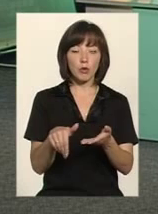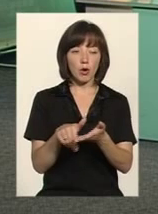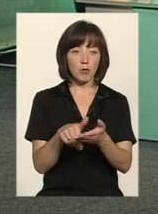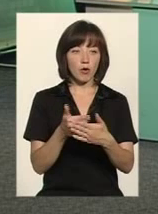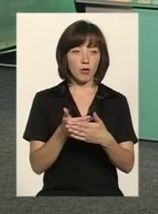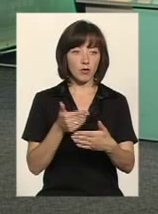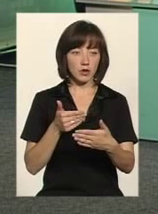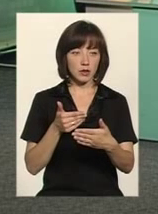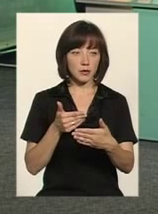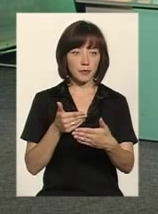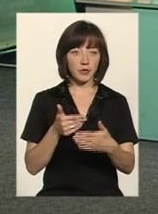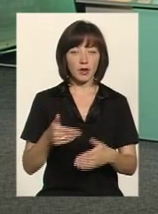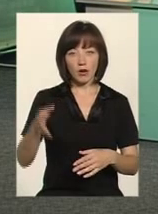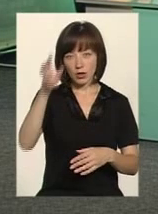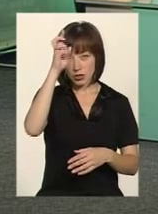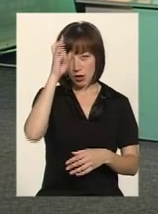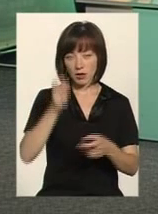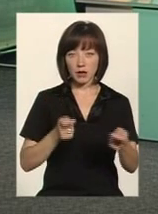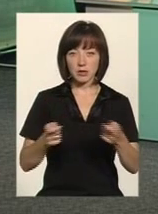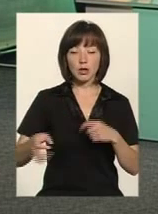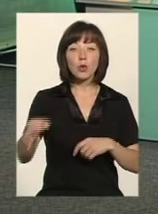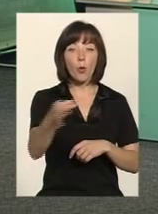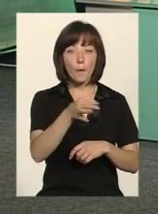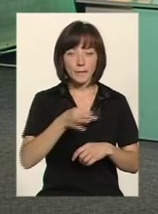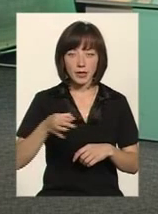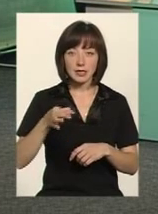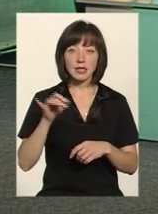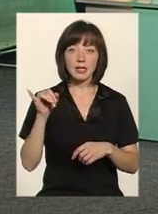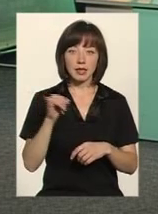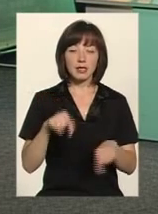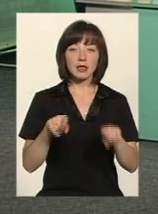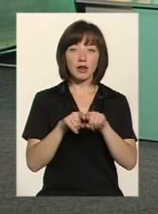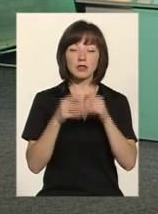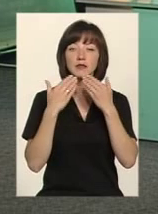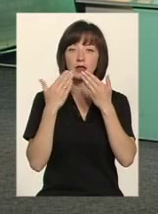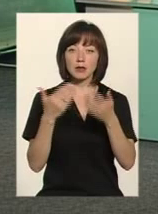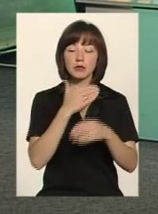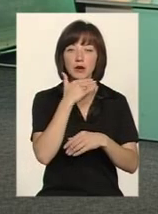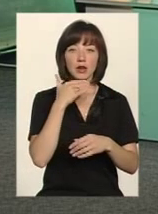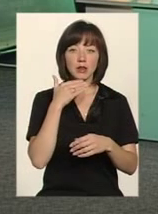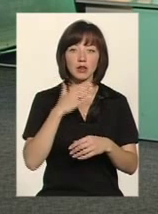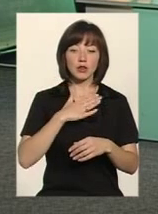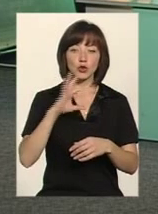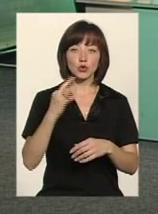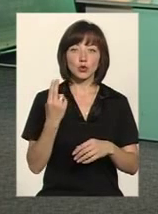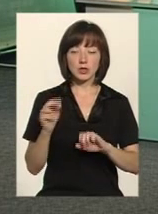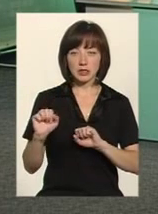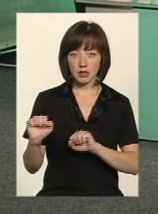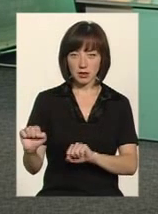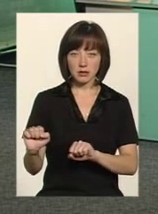обласної держави, від керівництва, це порядком прописано, і також звертається багато в департамент соціального